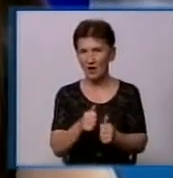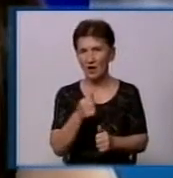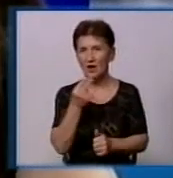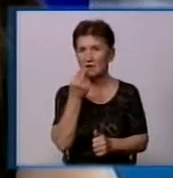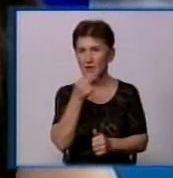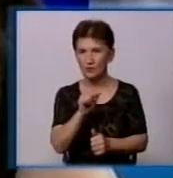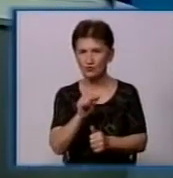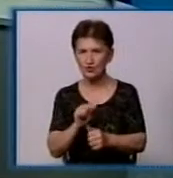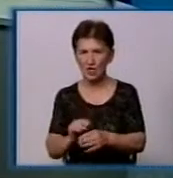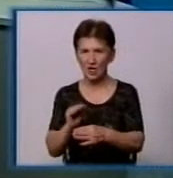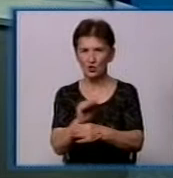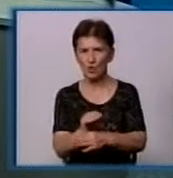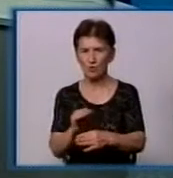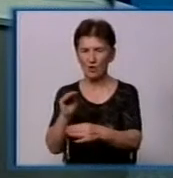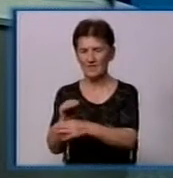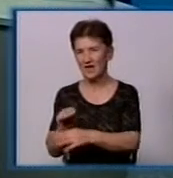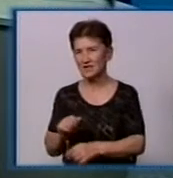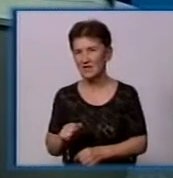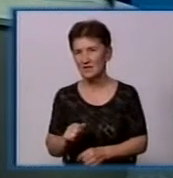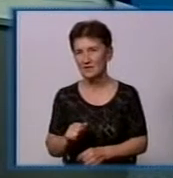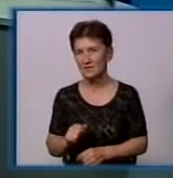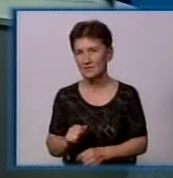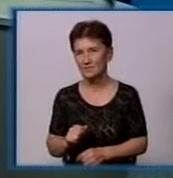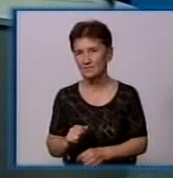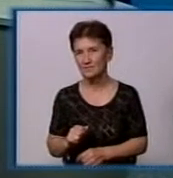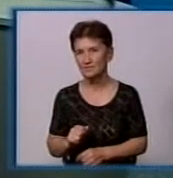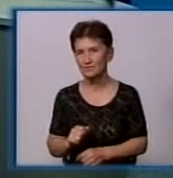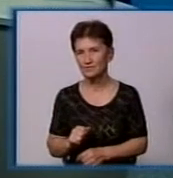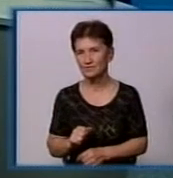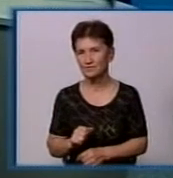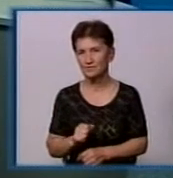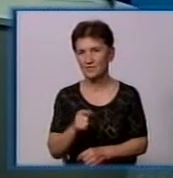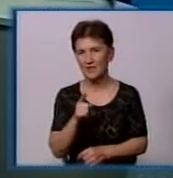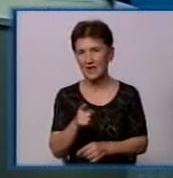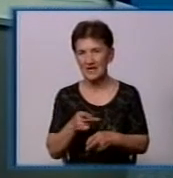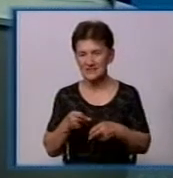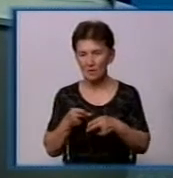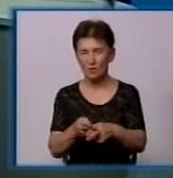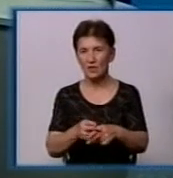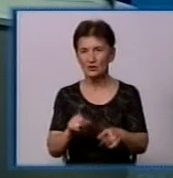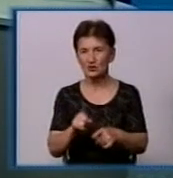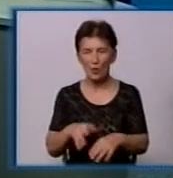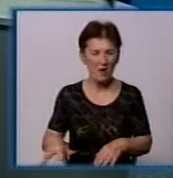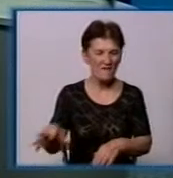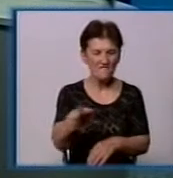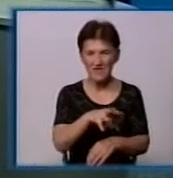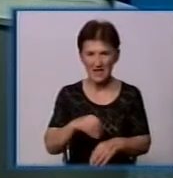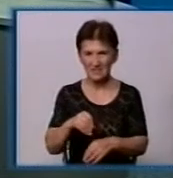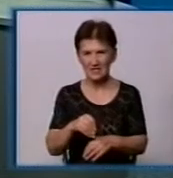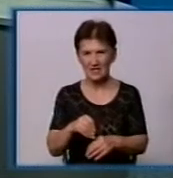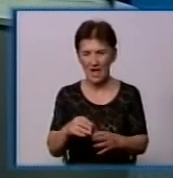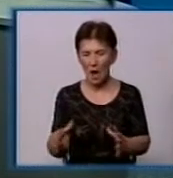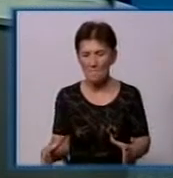додавати. Я зрозумів. Наявність клапану є запобіжником для того, щоб весь пакет із сміттям кинути в той чи інший бак.